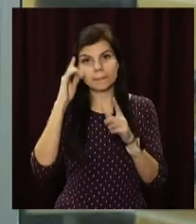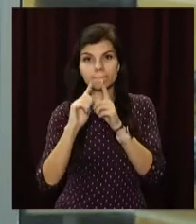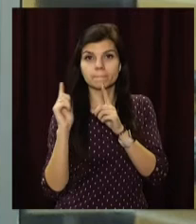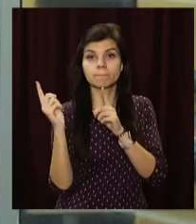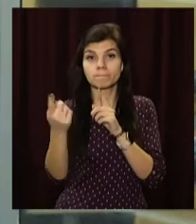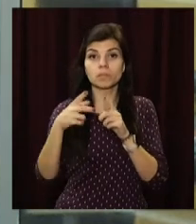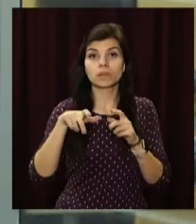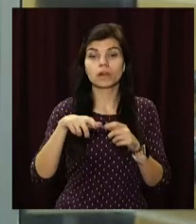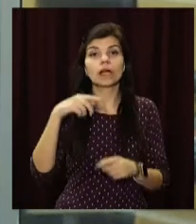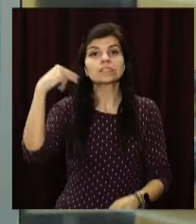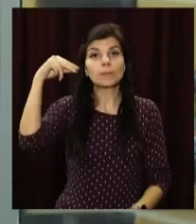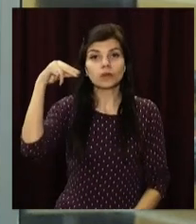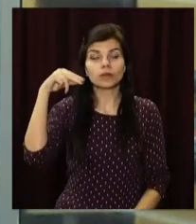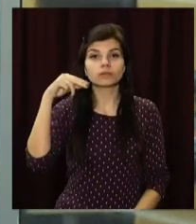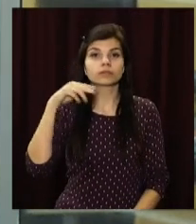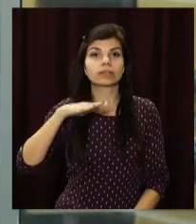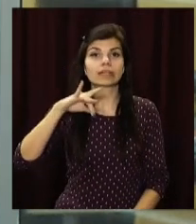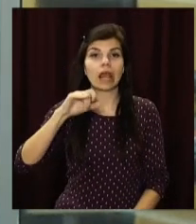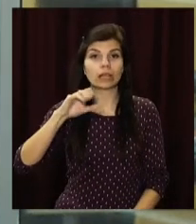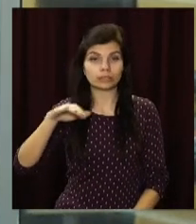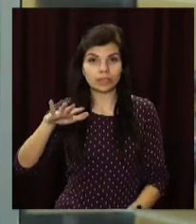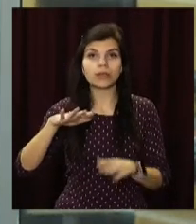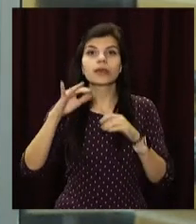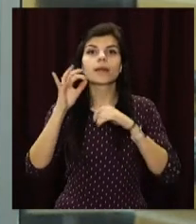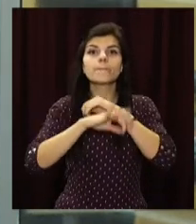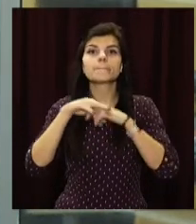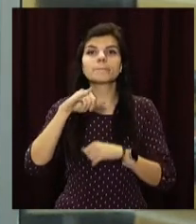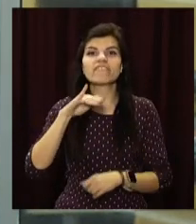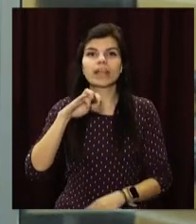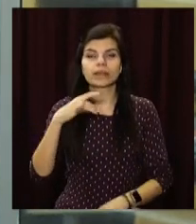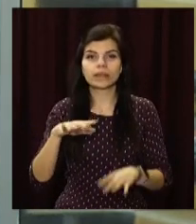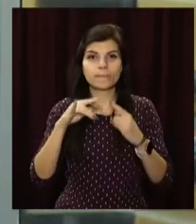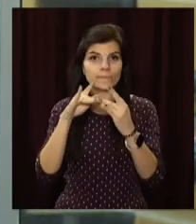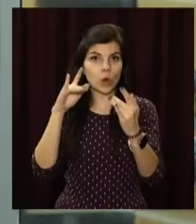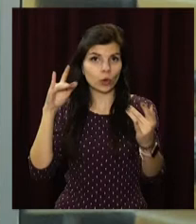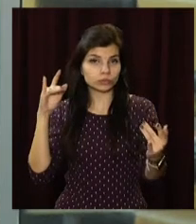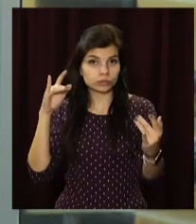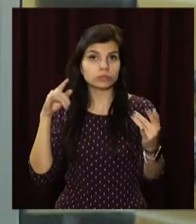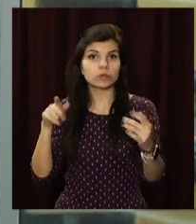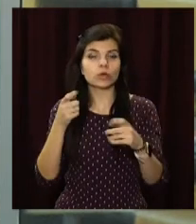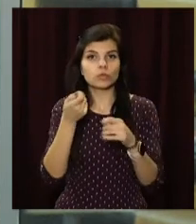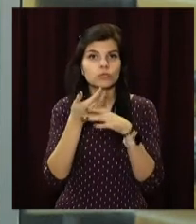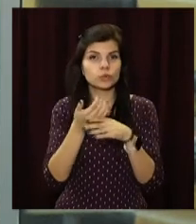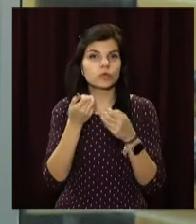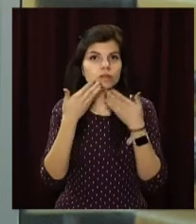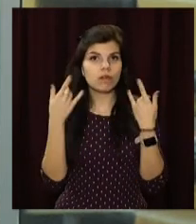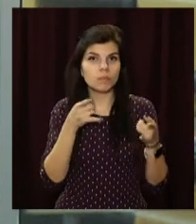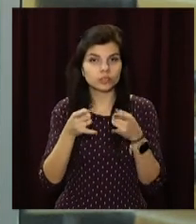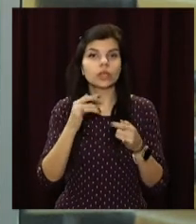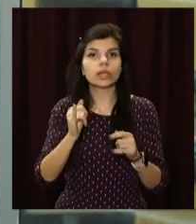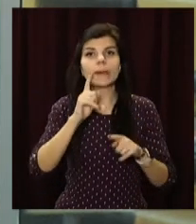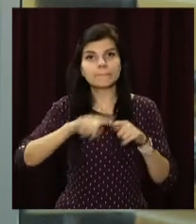Вона з'єднає Запорізьку трасу із Південним мостом. Дорога дозволить транзиту рухатися в об'їзд Дніпра, а ще швидко дістатися аеропорту.